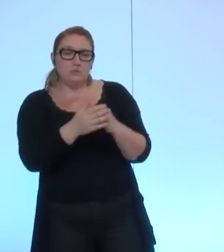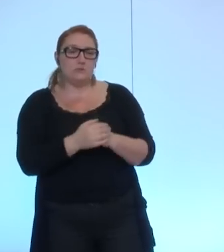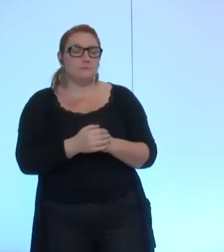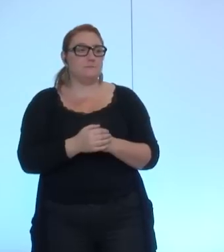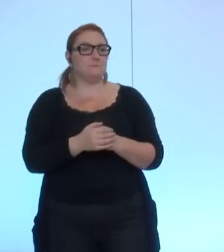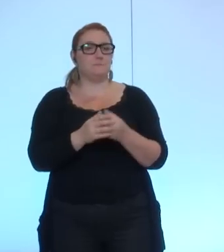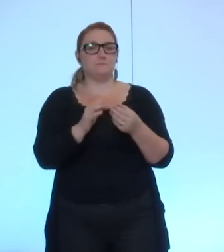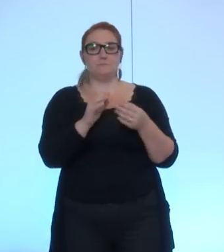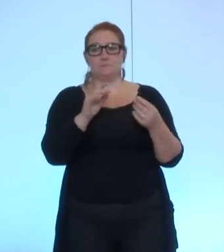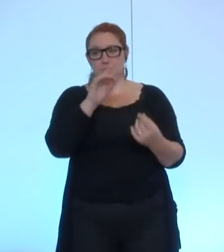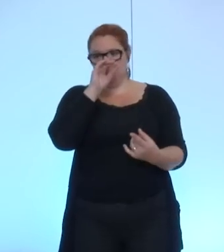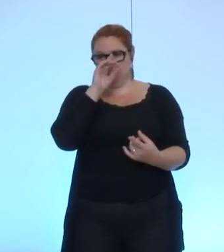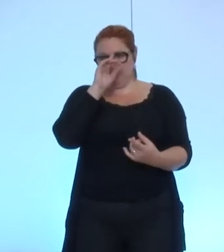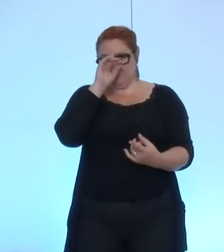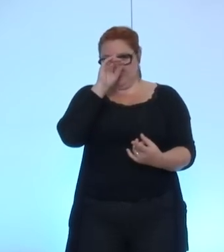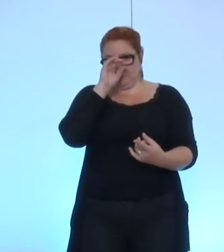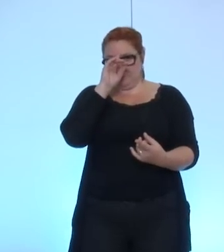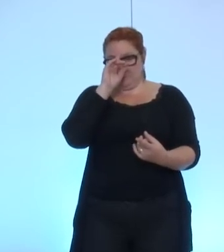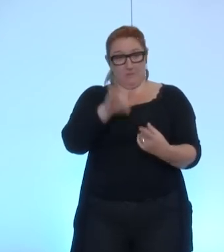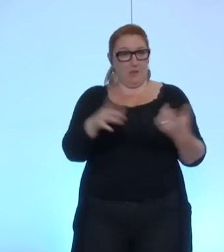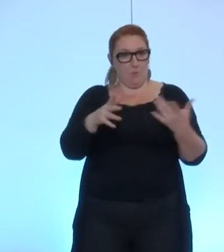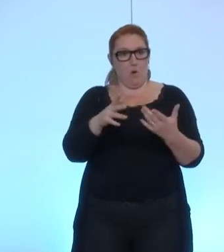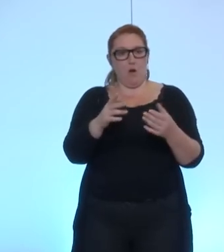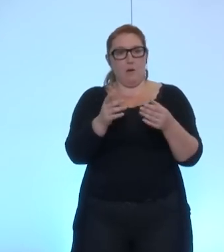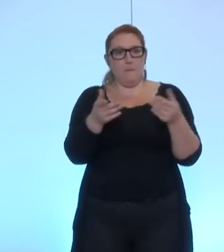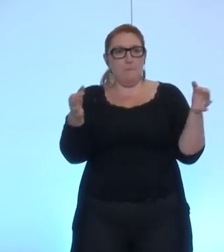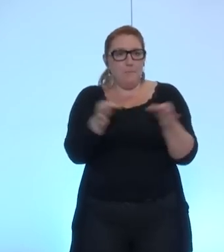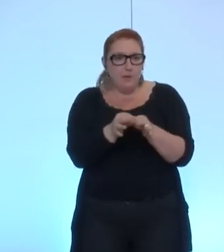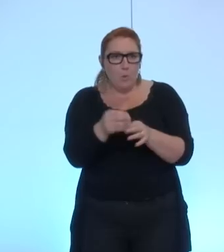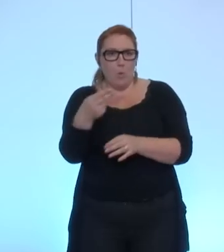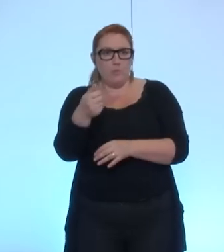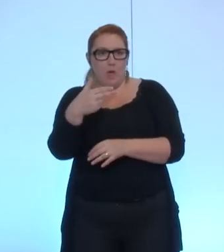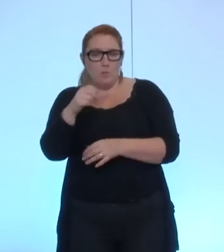affirmant le développement le soutien au développement des micro-nanotechnologies